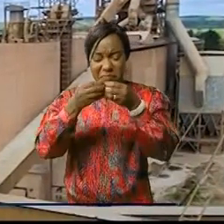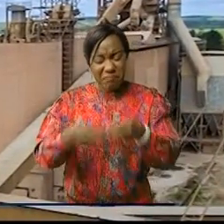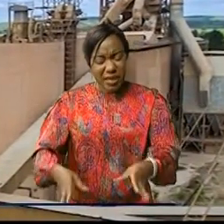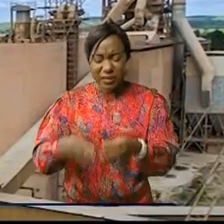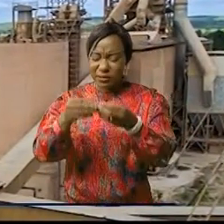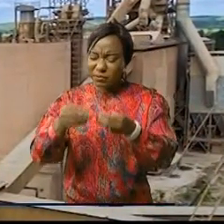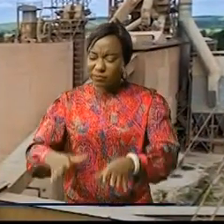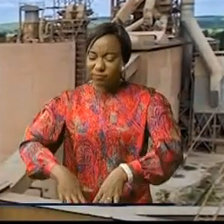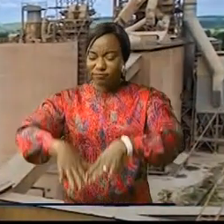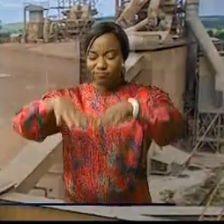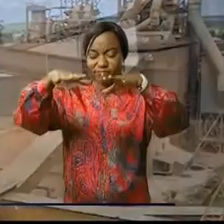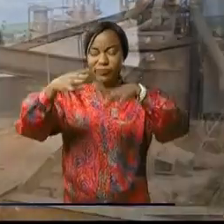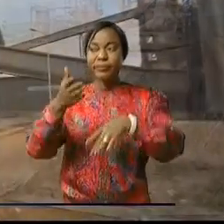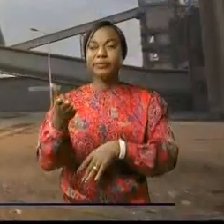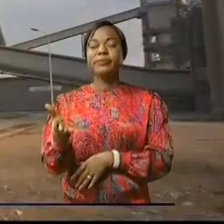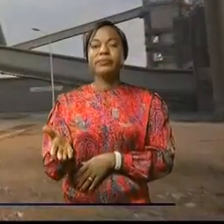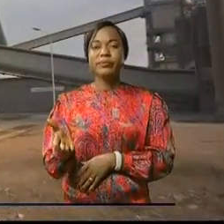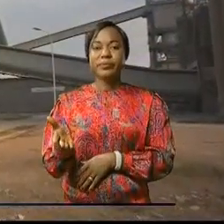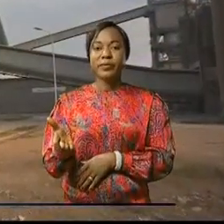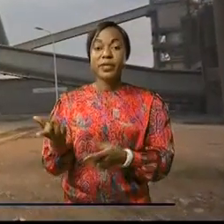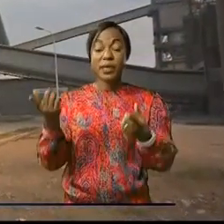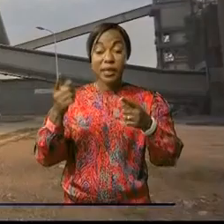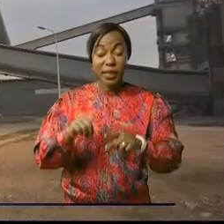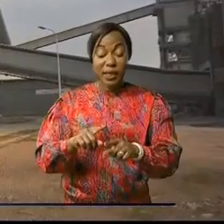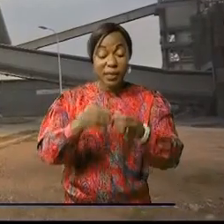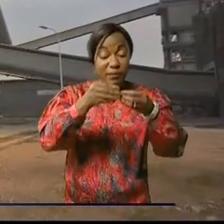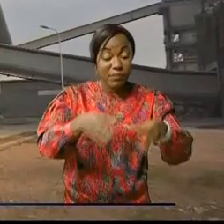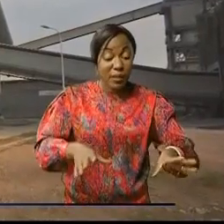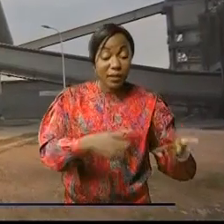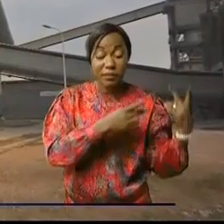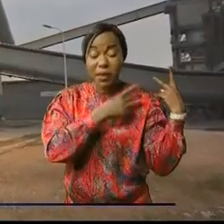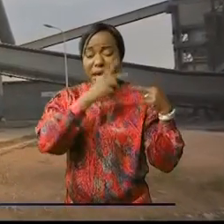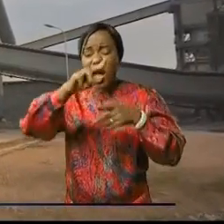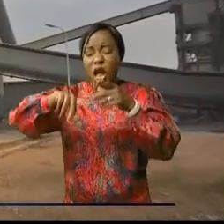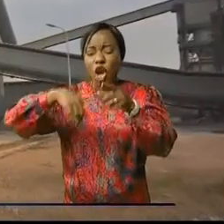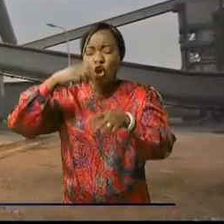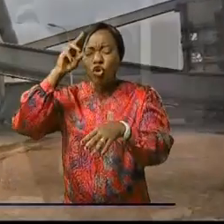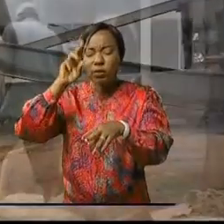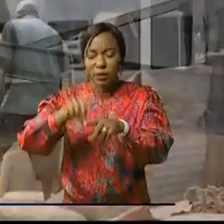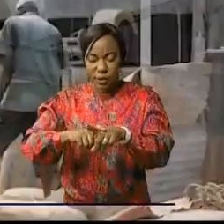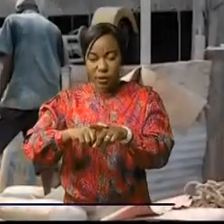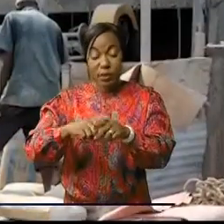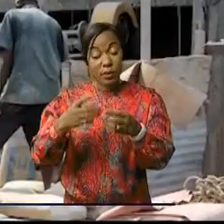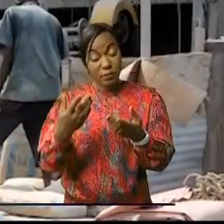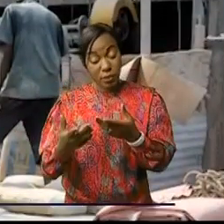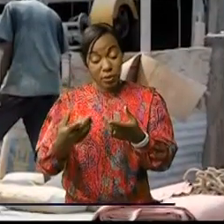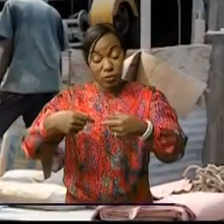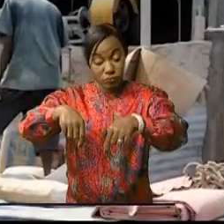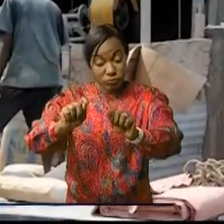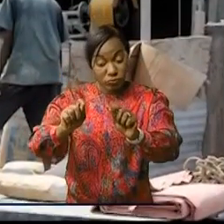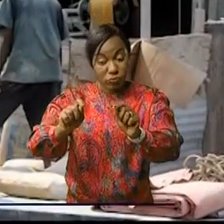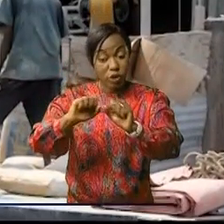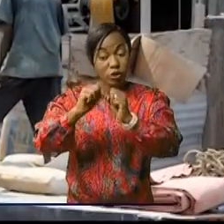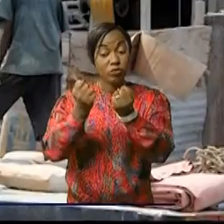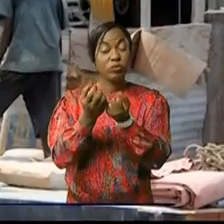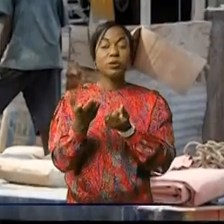Or, en droit au ADA, il est bien stupilé que lorsqu'on accumule des pertes pendant longtemps, il y a deux hypothèses. Soit on décide de la dissolution de l